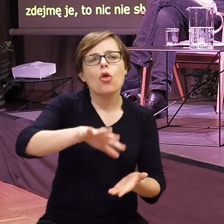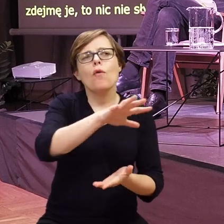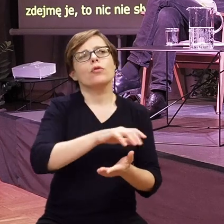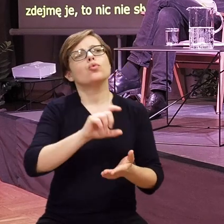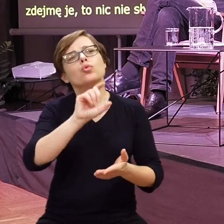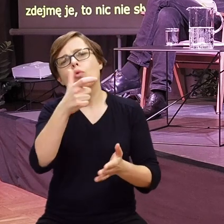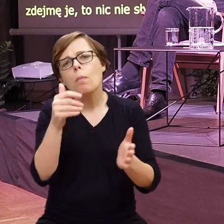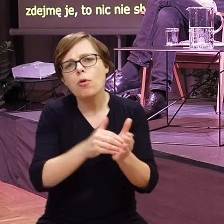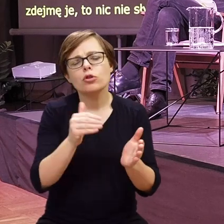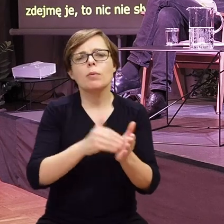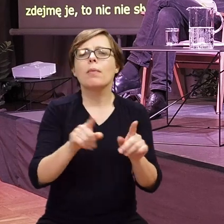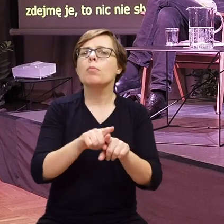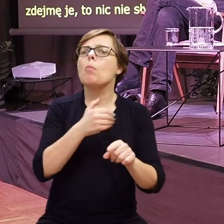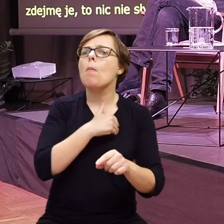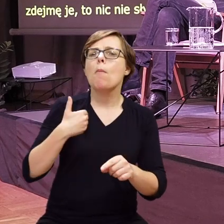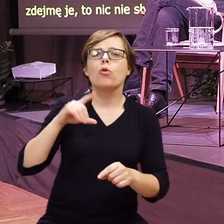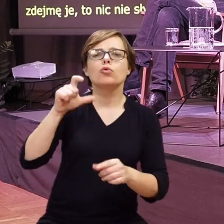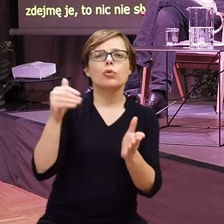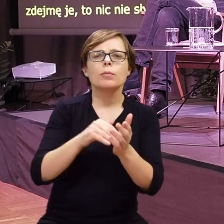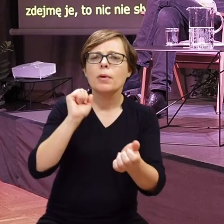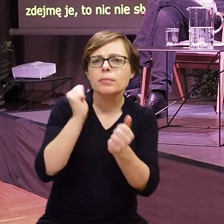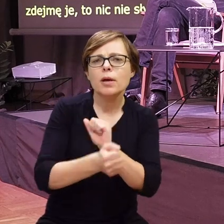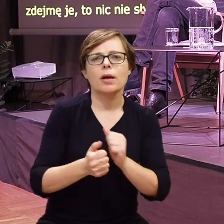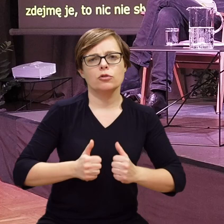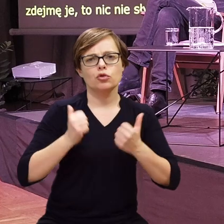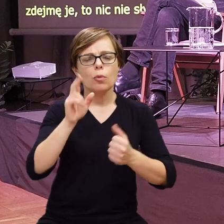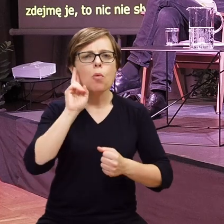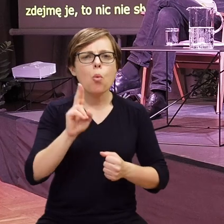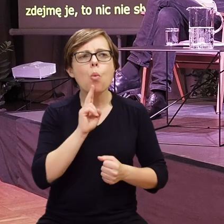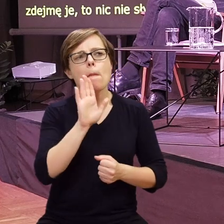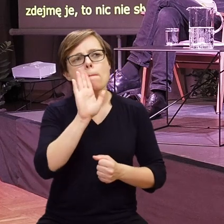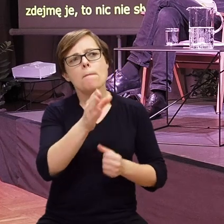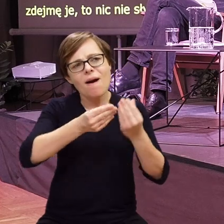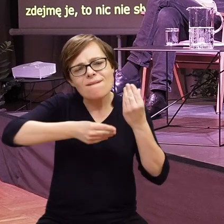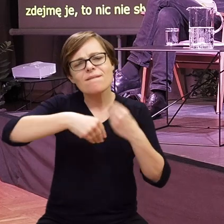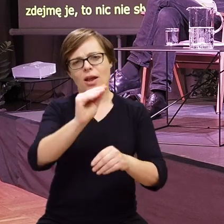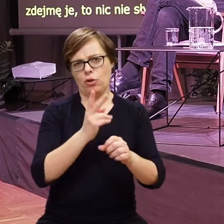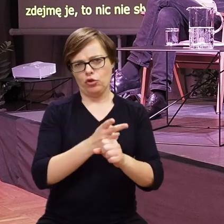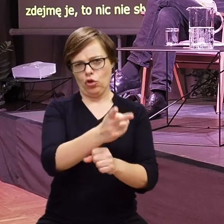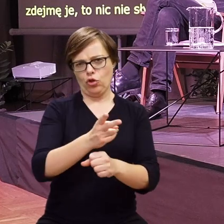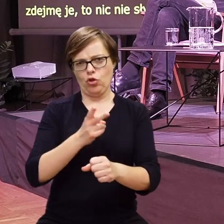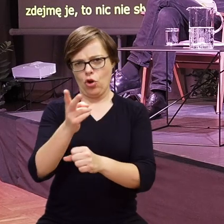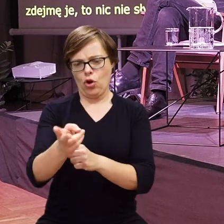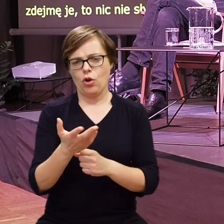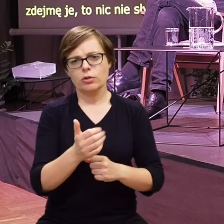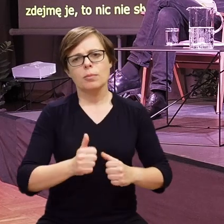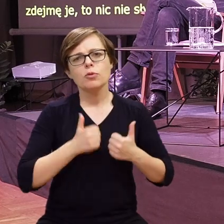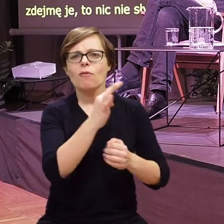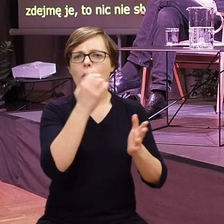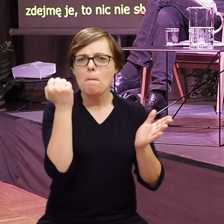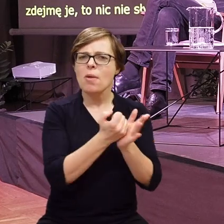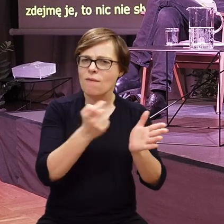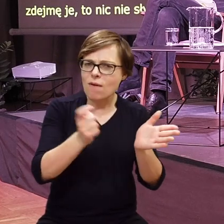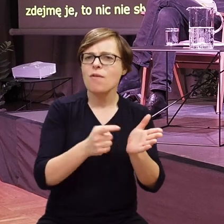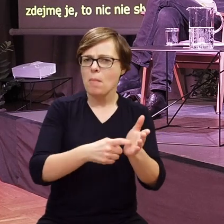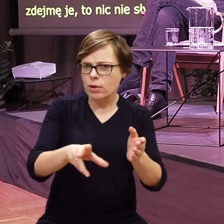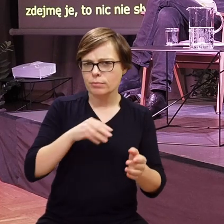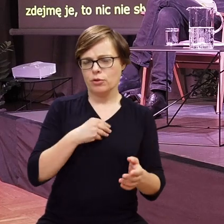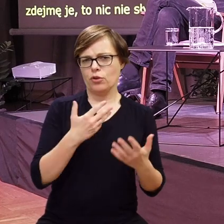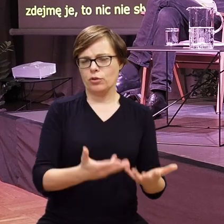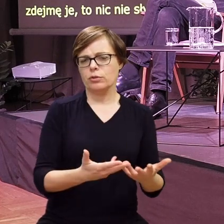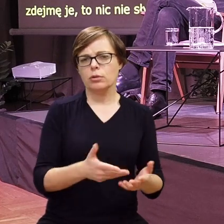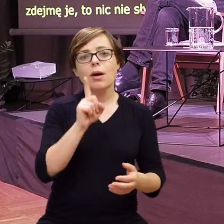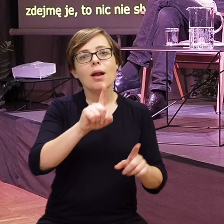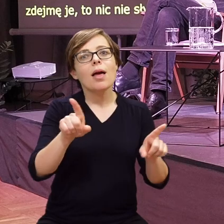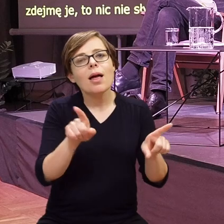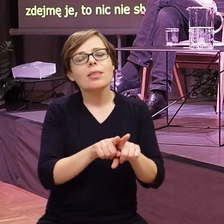na to, co dzieje się w środowisku i co musi się zmienić w Polsce, żeby osoby głuche miały większą dostępność i żeby mogły egzekwować swoje